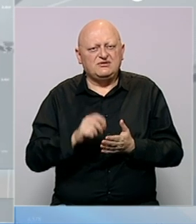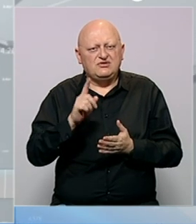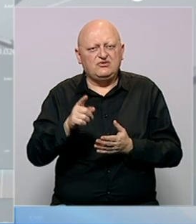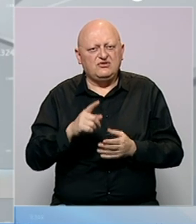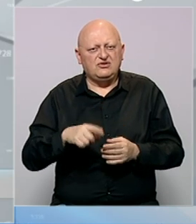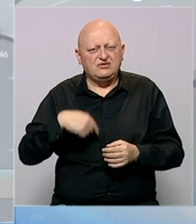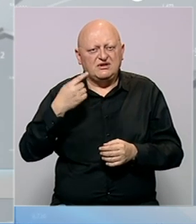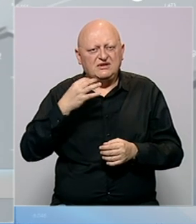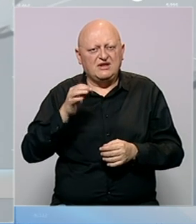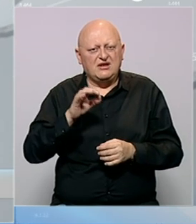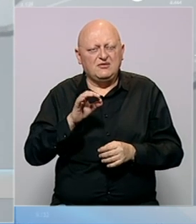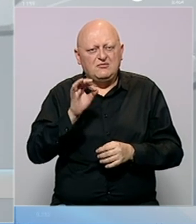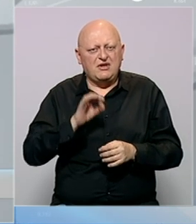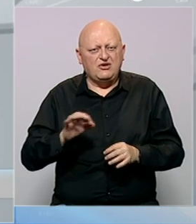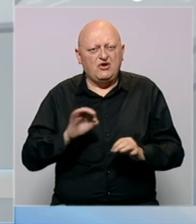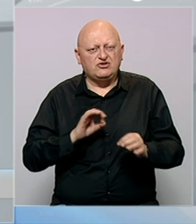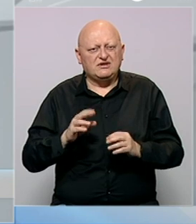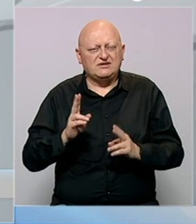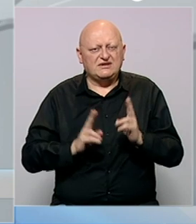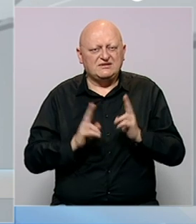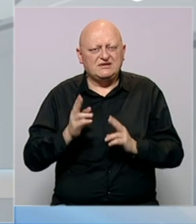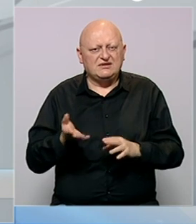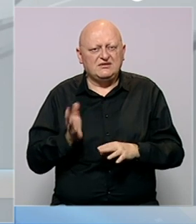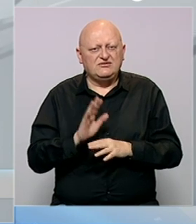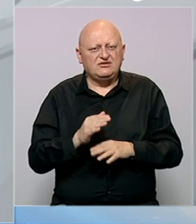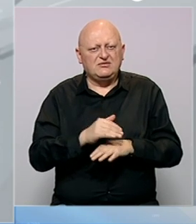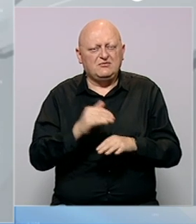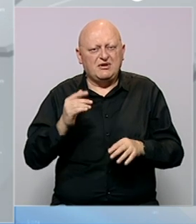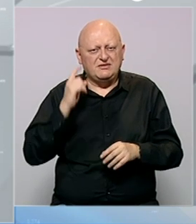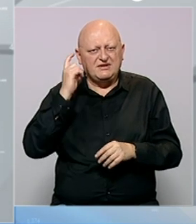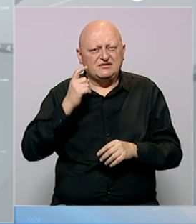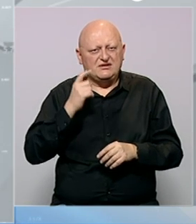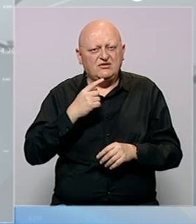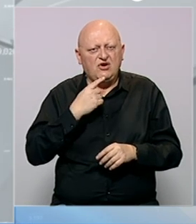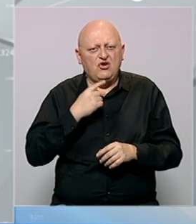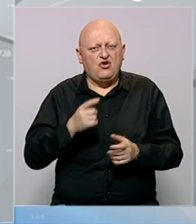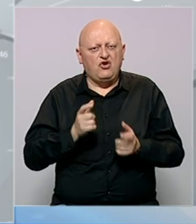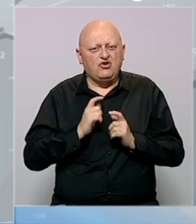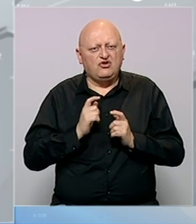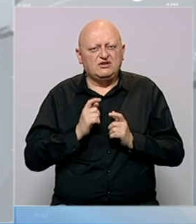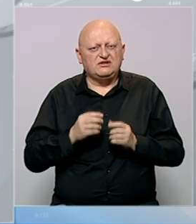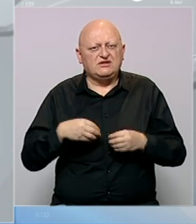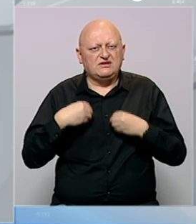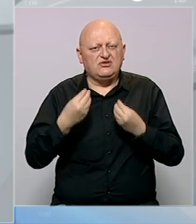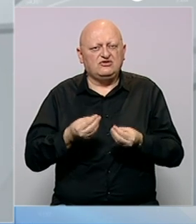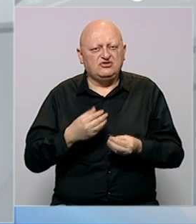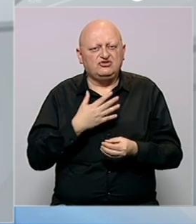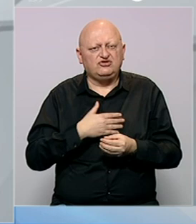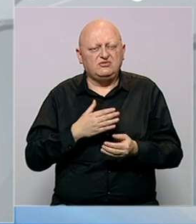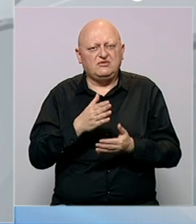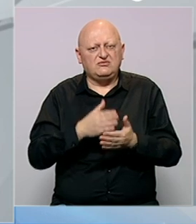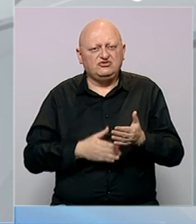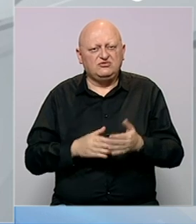Napisao je i da već narednih dana planira da organizuje sastanke s predstavnicima parlamentarnih stranaka od kojih očekuje da se